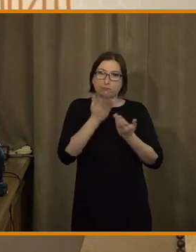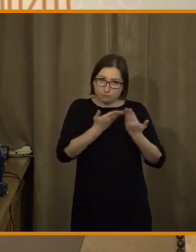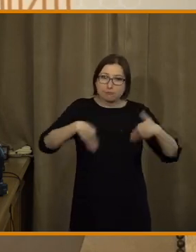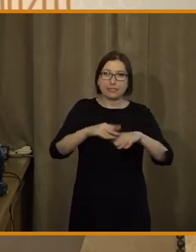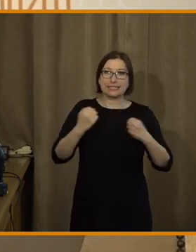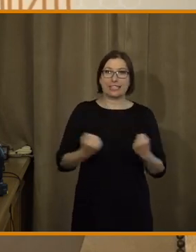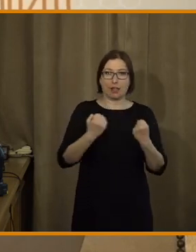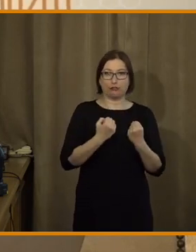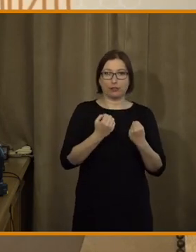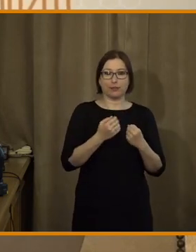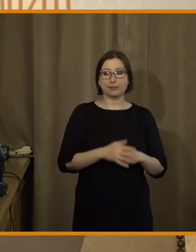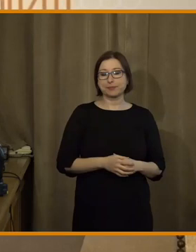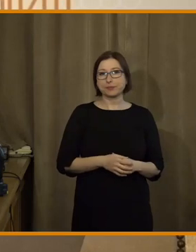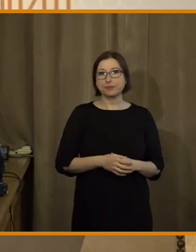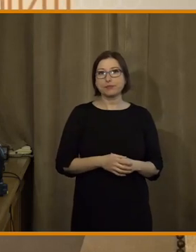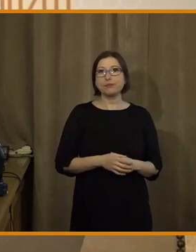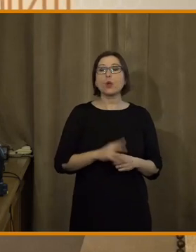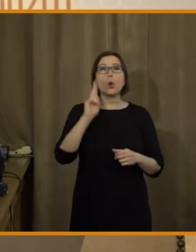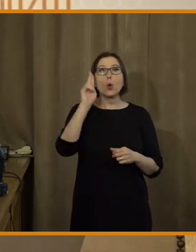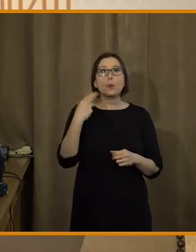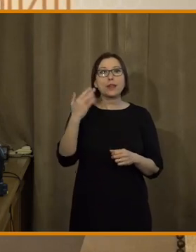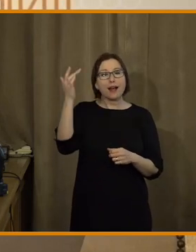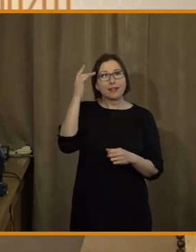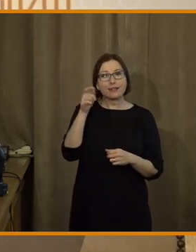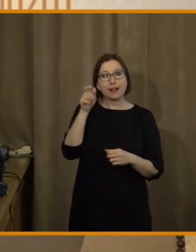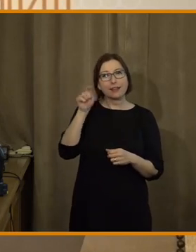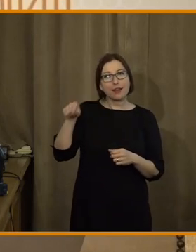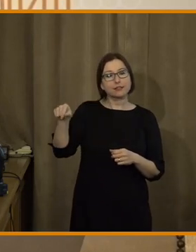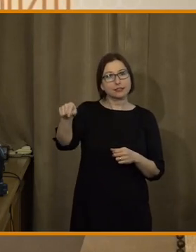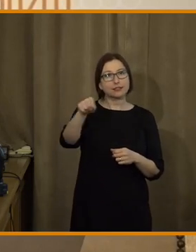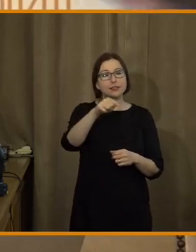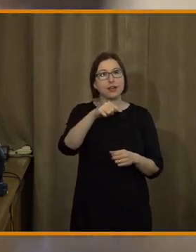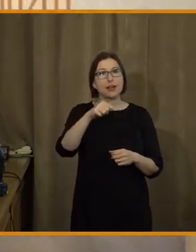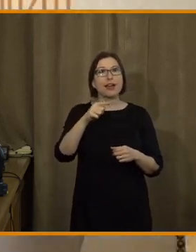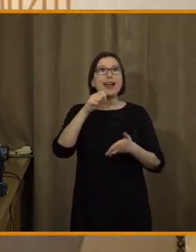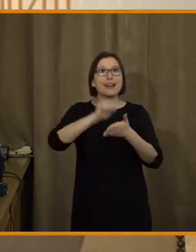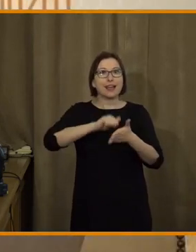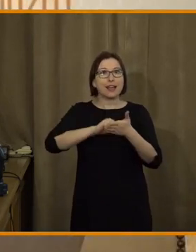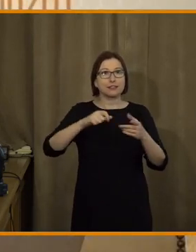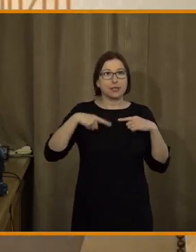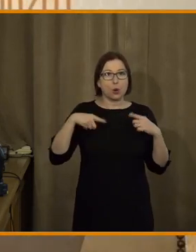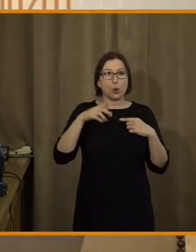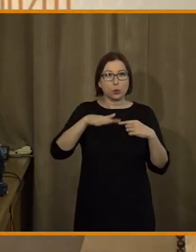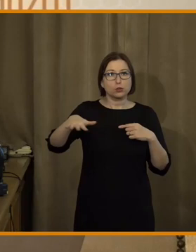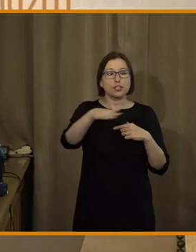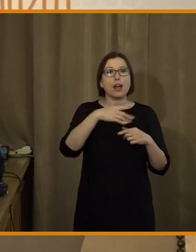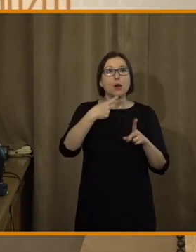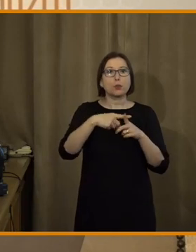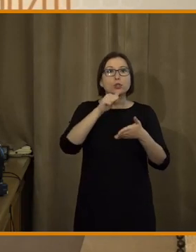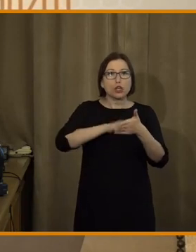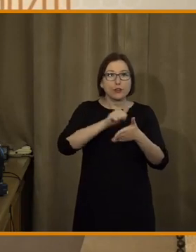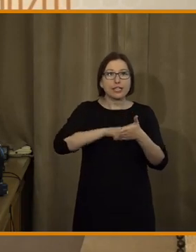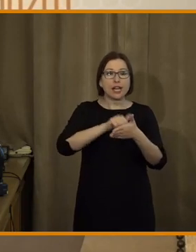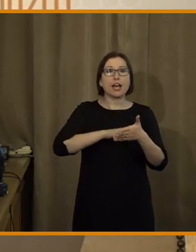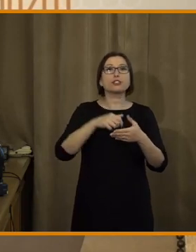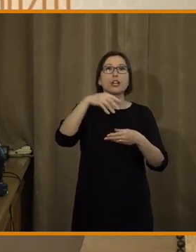Když se podíváme na umělou inteligenci v redakcích a v té práci novináře, tak